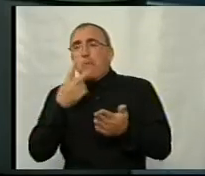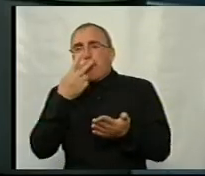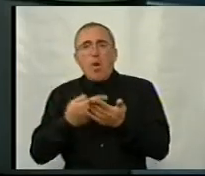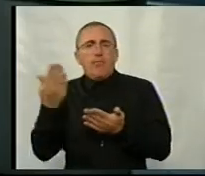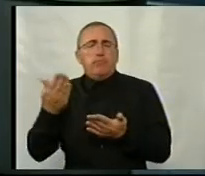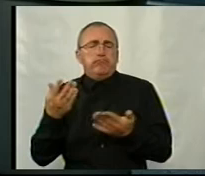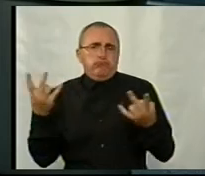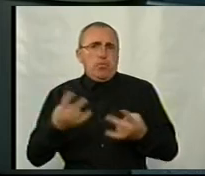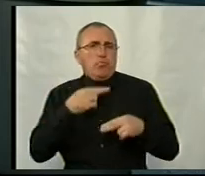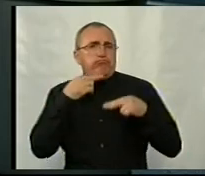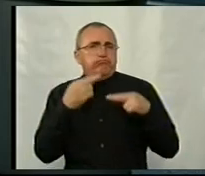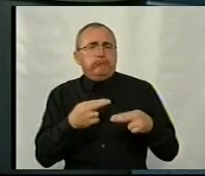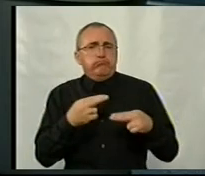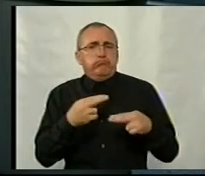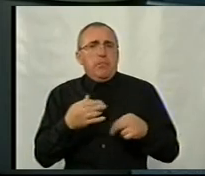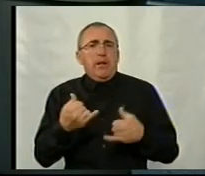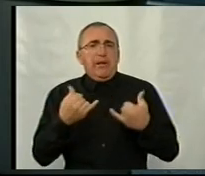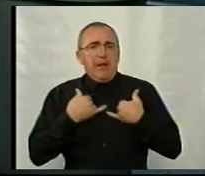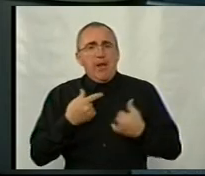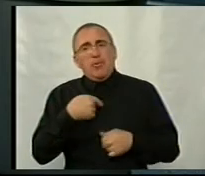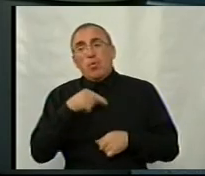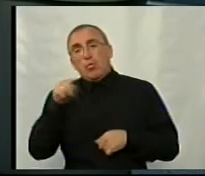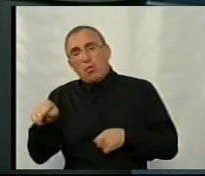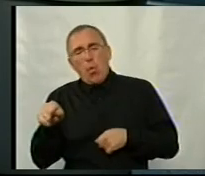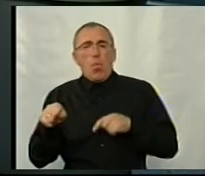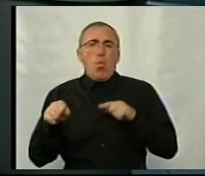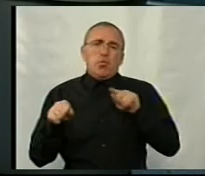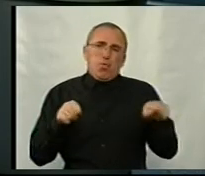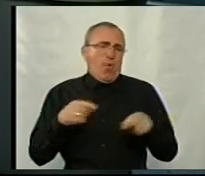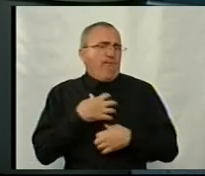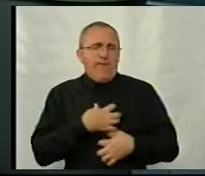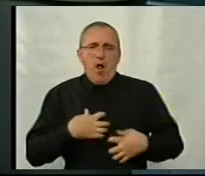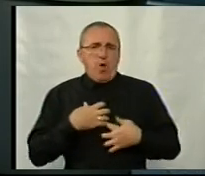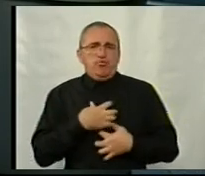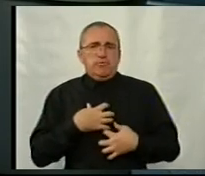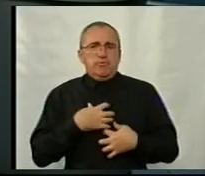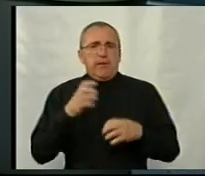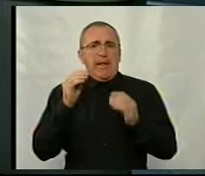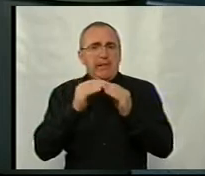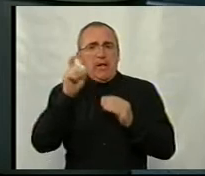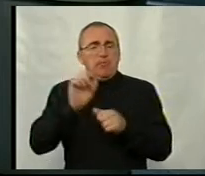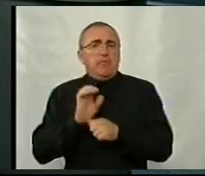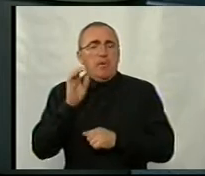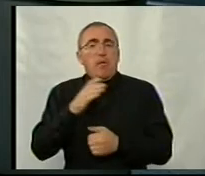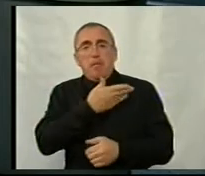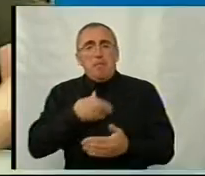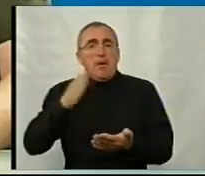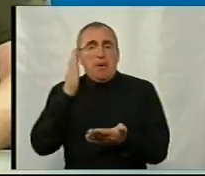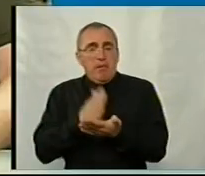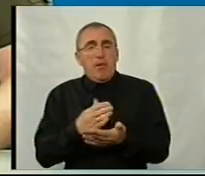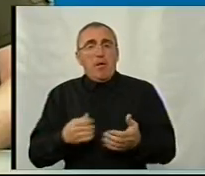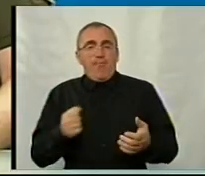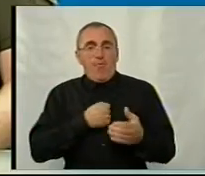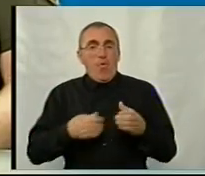вас вартує більше? Для нас і той показник важливий, і той показник. Тому що ви 10 чоловік відправили вами. Але кожен військовий